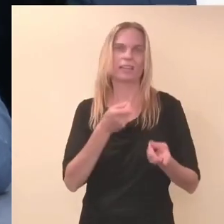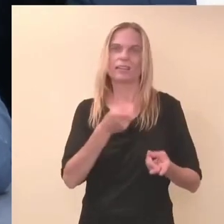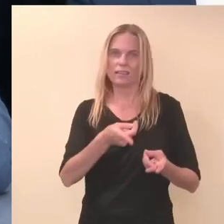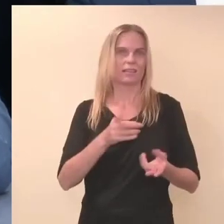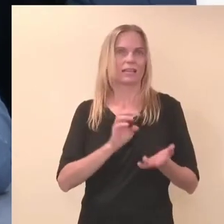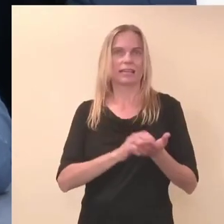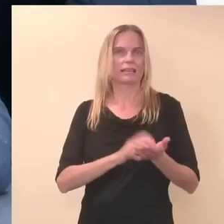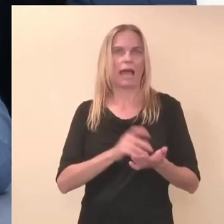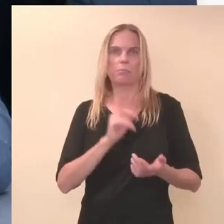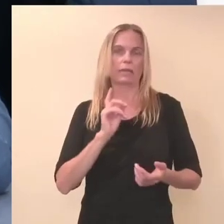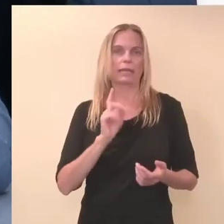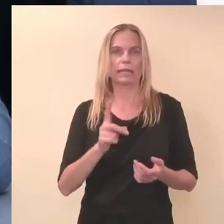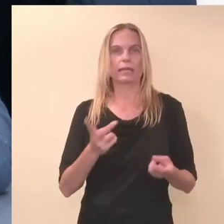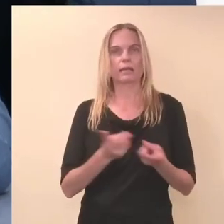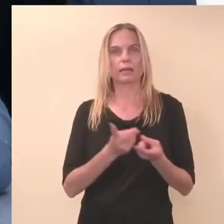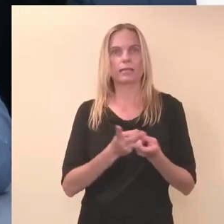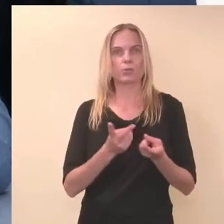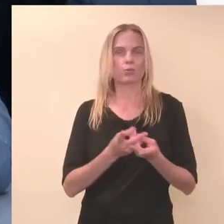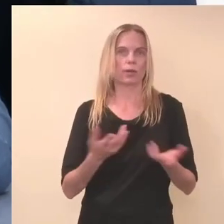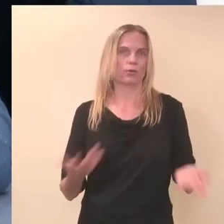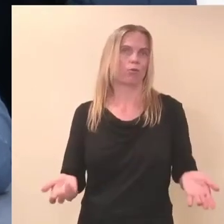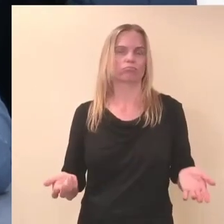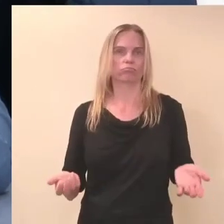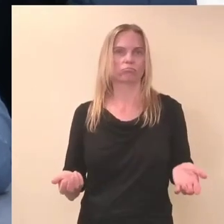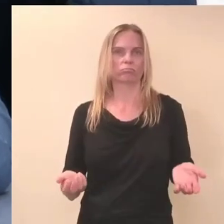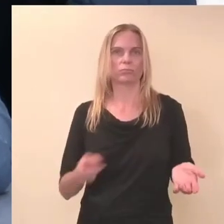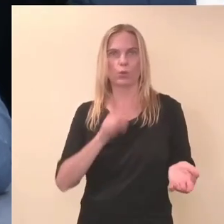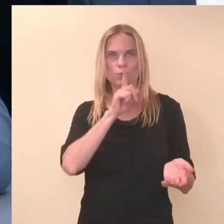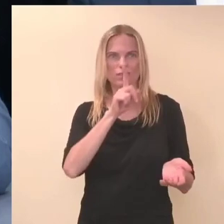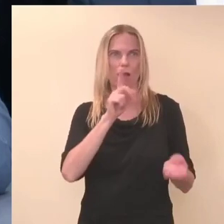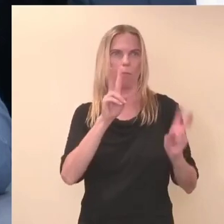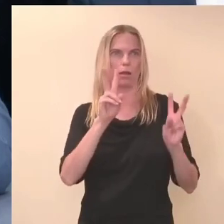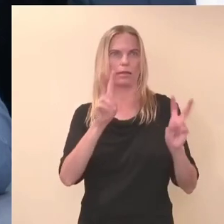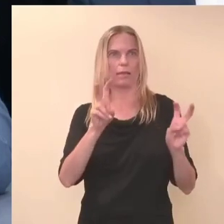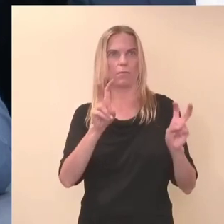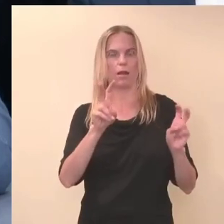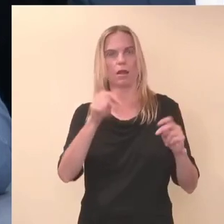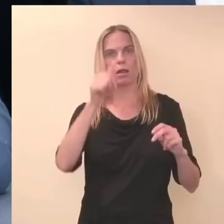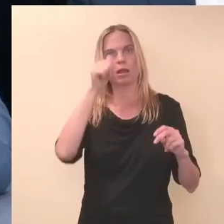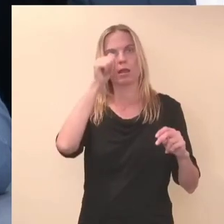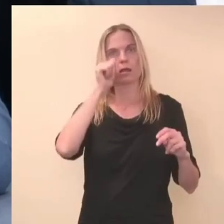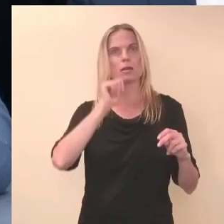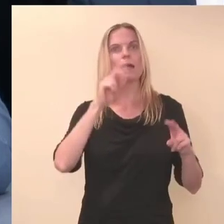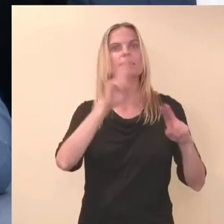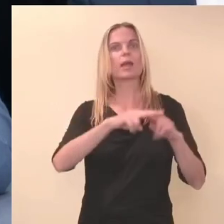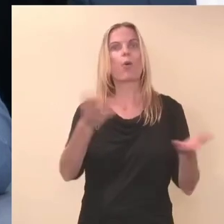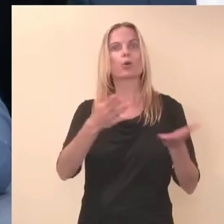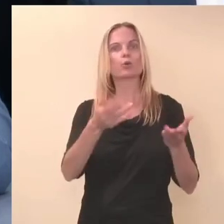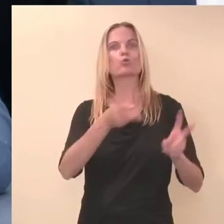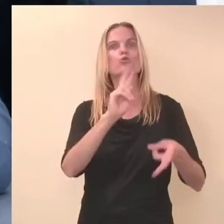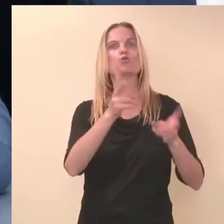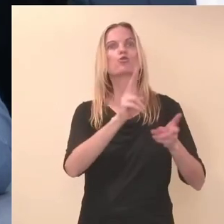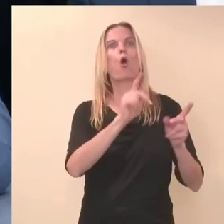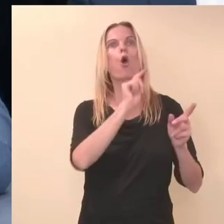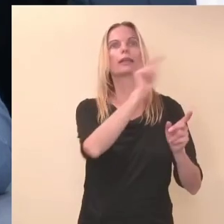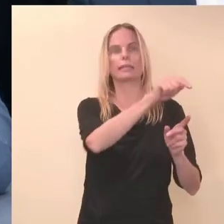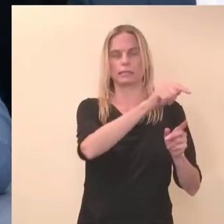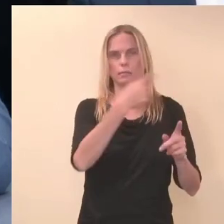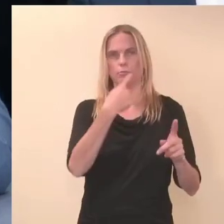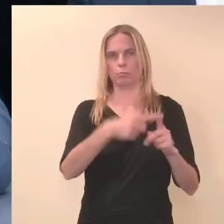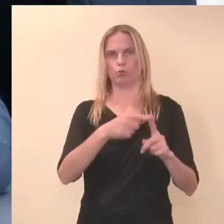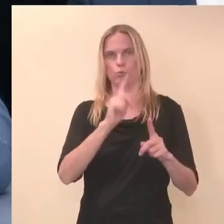sinna nagu samasse teemasse, et kus kohas naise koht on köögis ja siis olla sünnitusmasin.